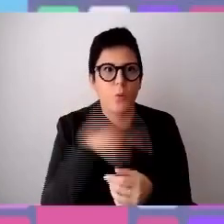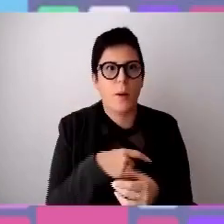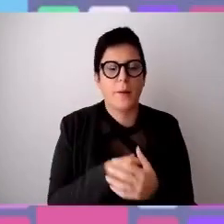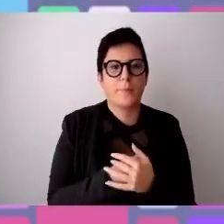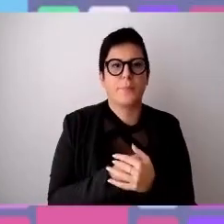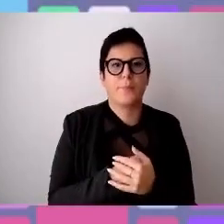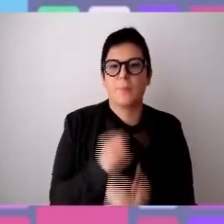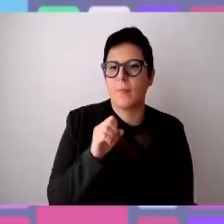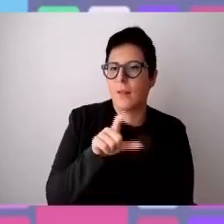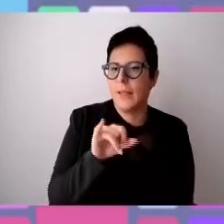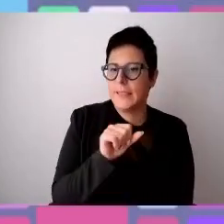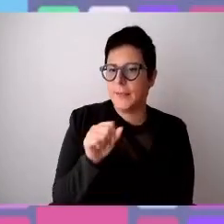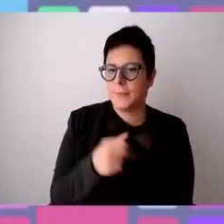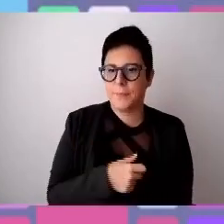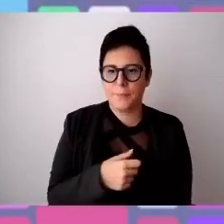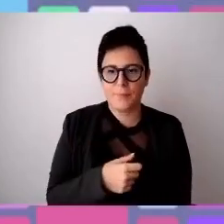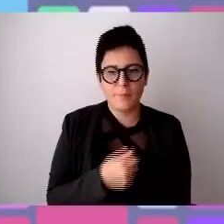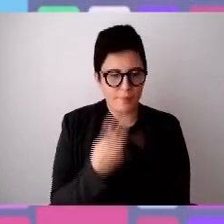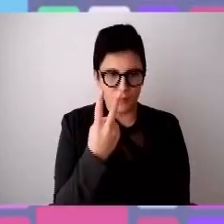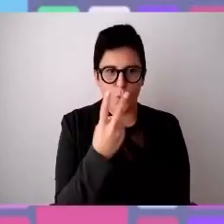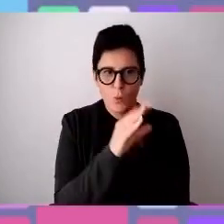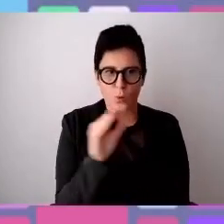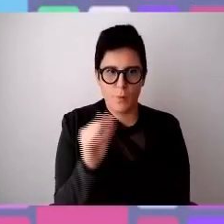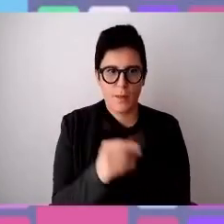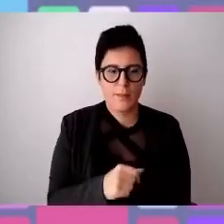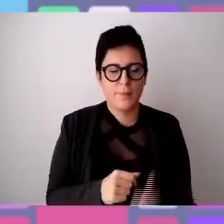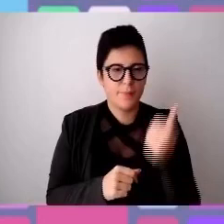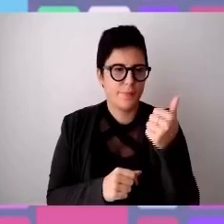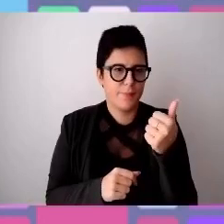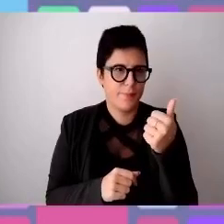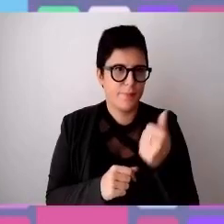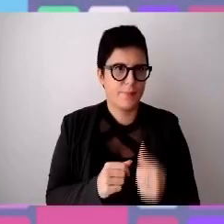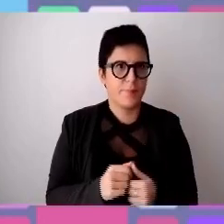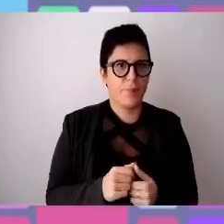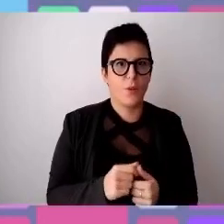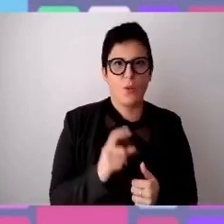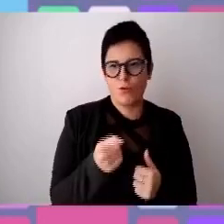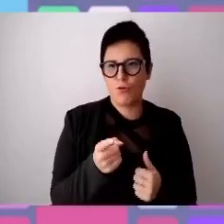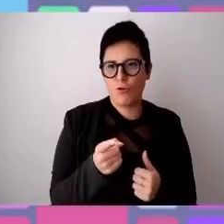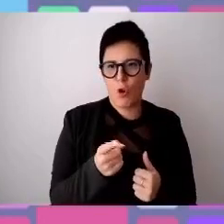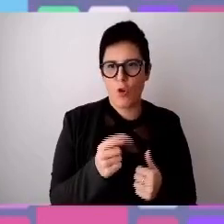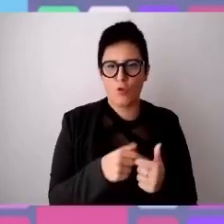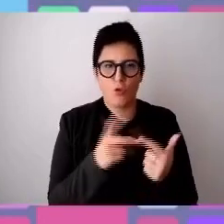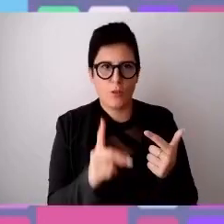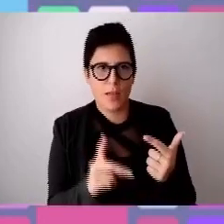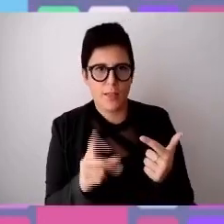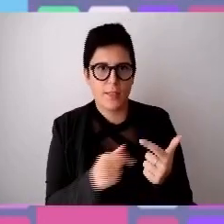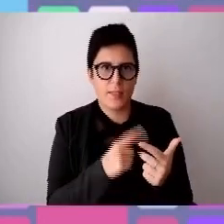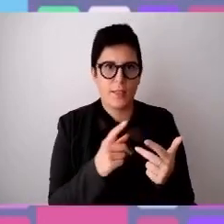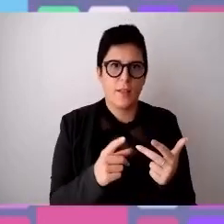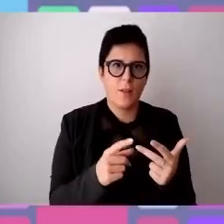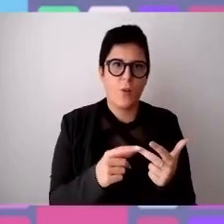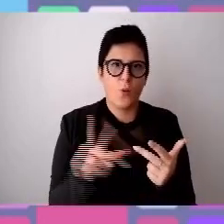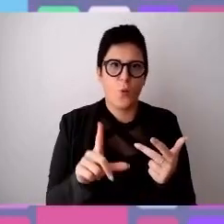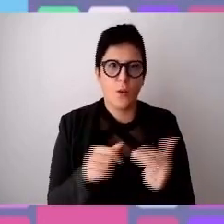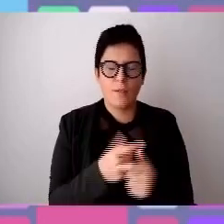te ci sono due domande una le educo per Giorgio per Danilo e per Luca ovvero